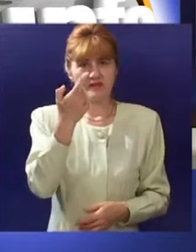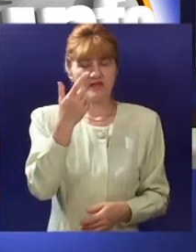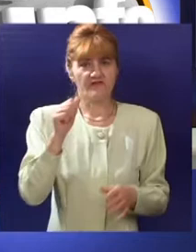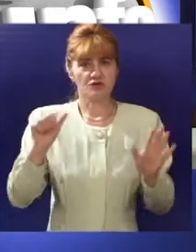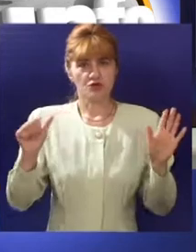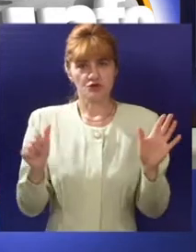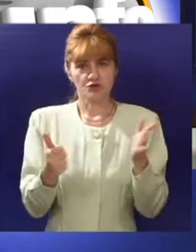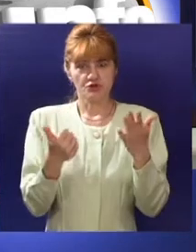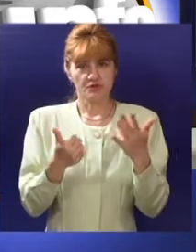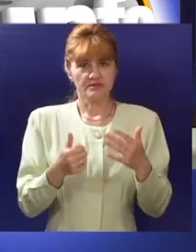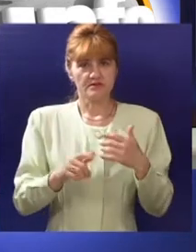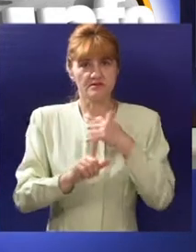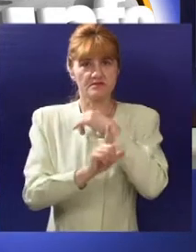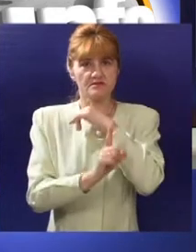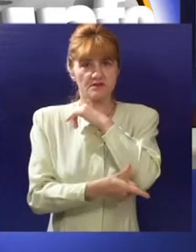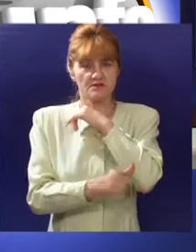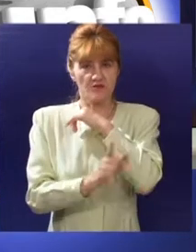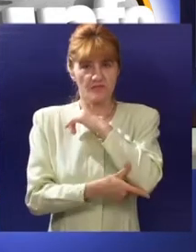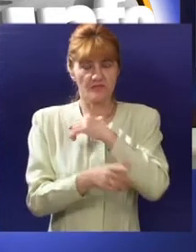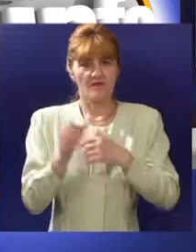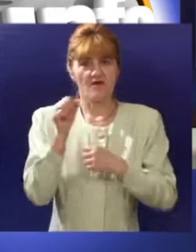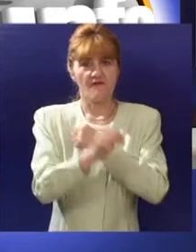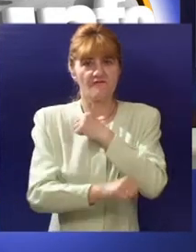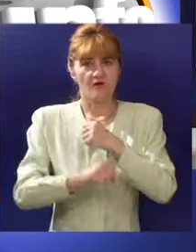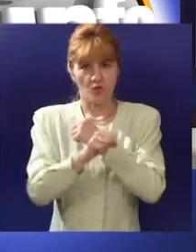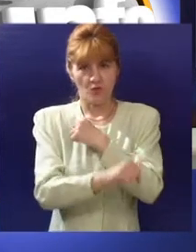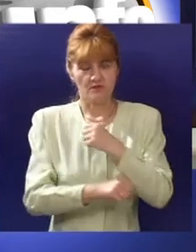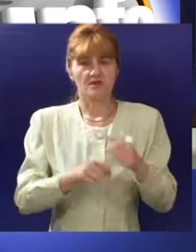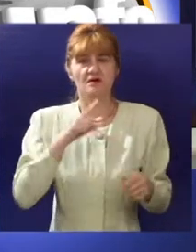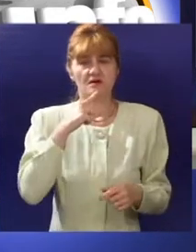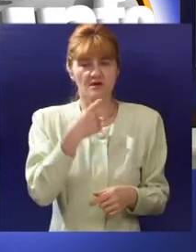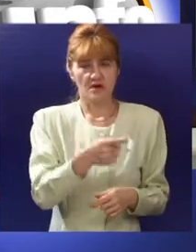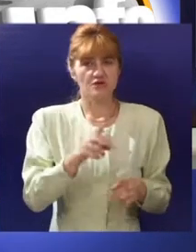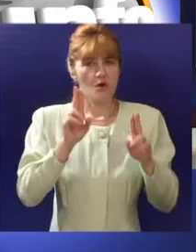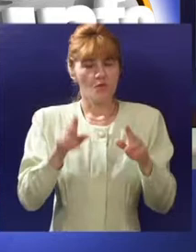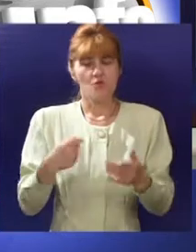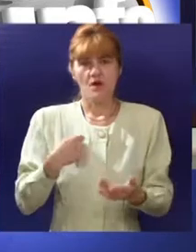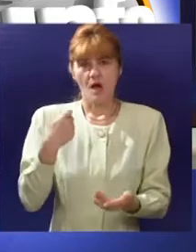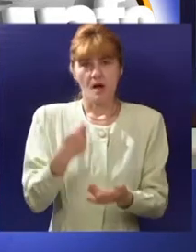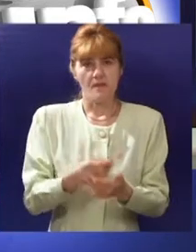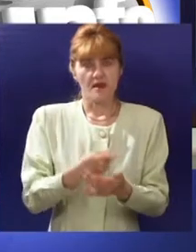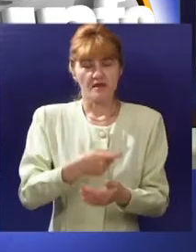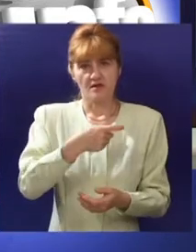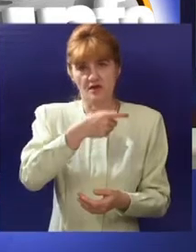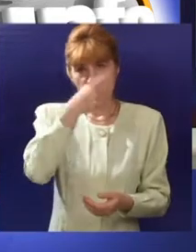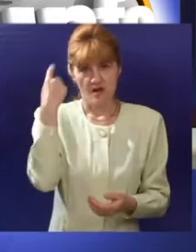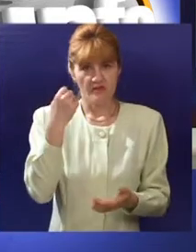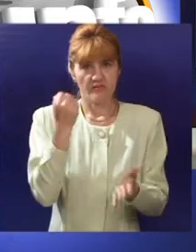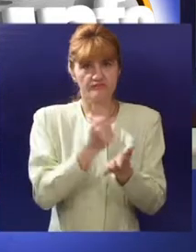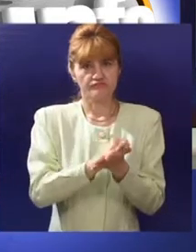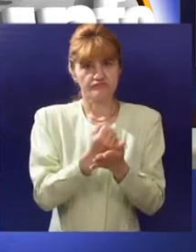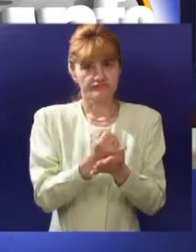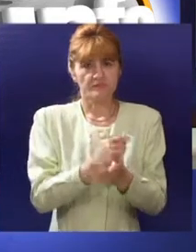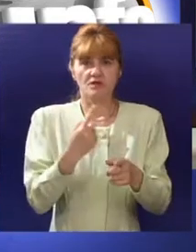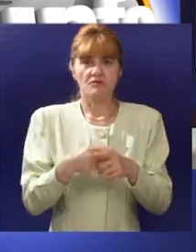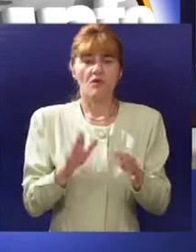216 studenta druge godine master studija sa ekonomskog fakulteta. Kako sada stvari stoje, moraće da plate overu letnjeg semestra